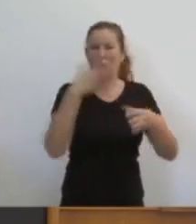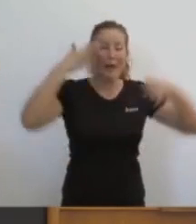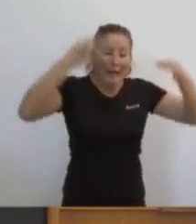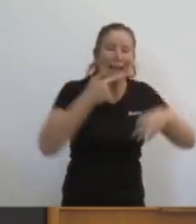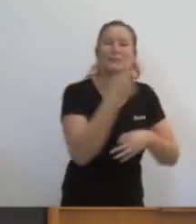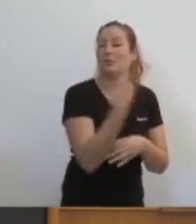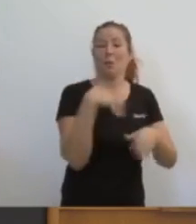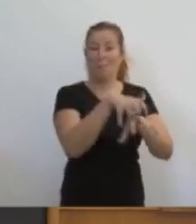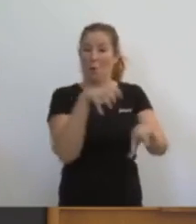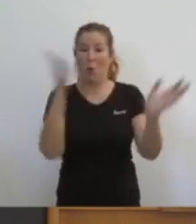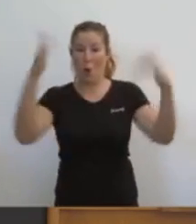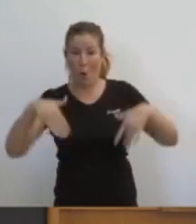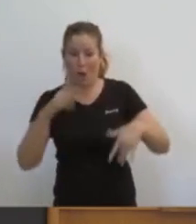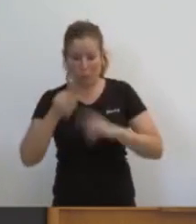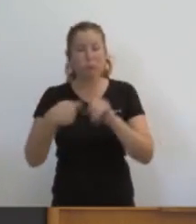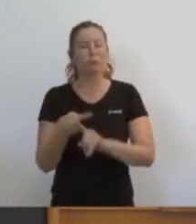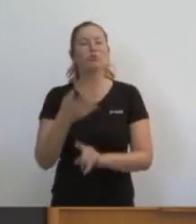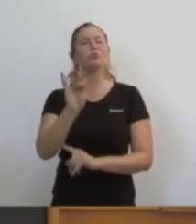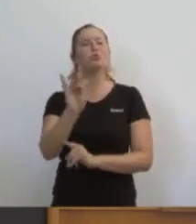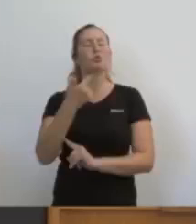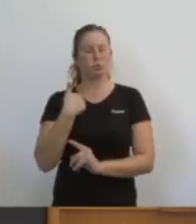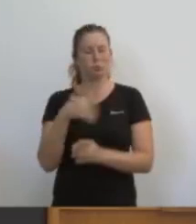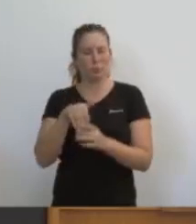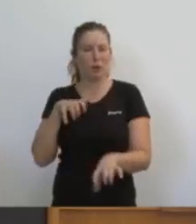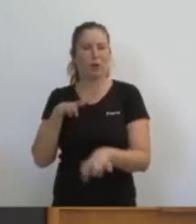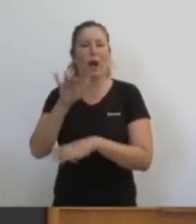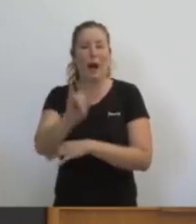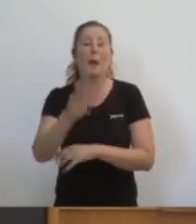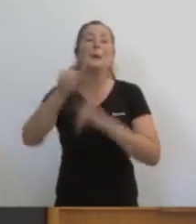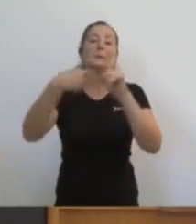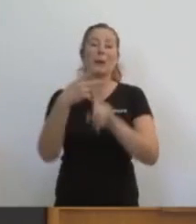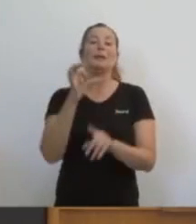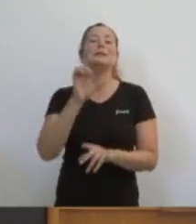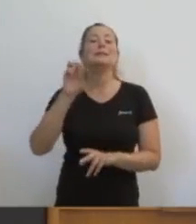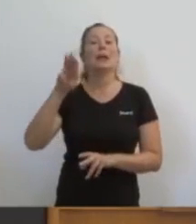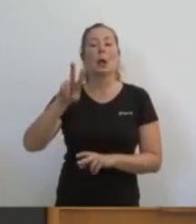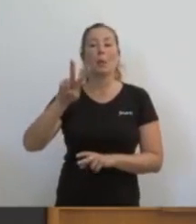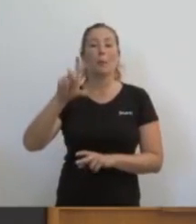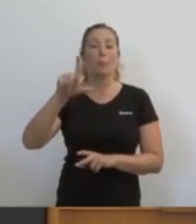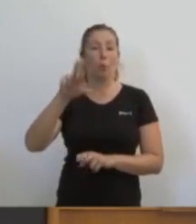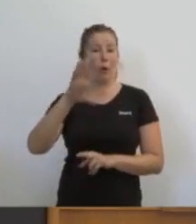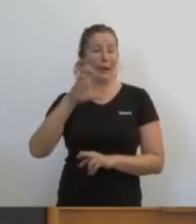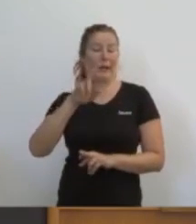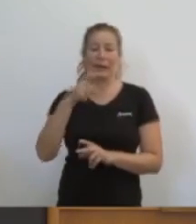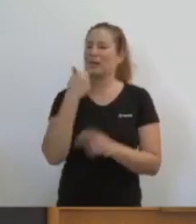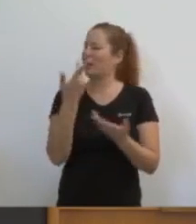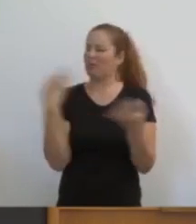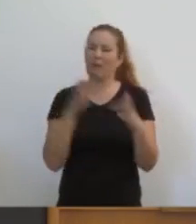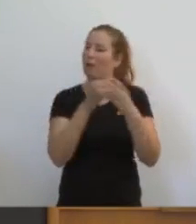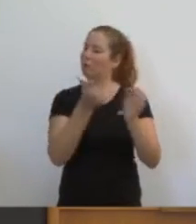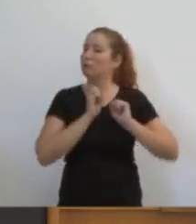majoria absoluta després de fer que Fernando Sepulcre abandone el seu partit a canvi de mantindre els privilegis i que vote